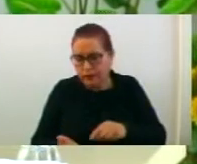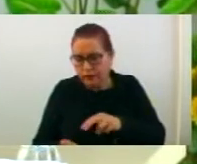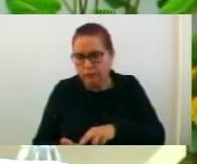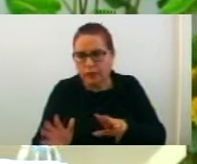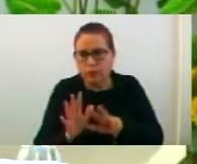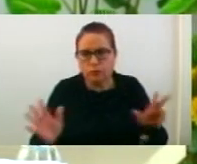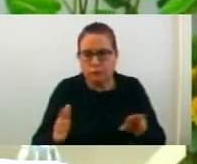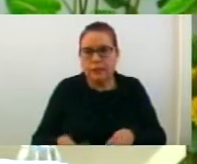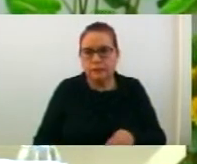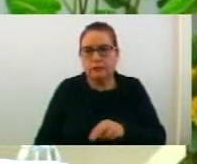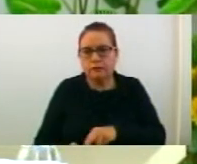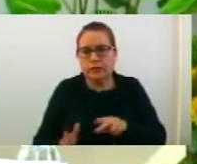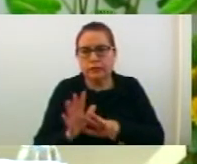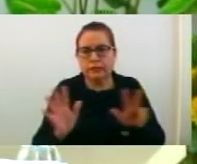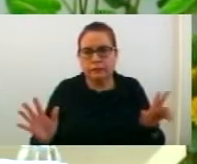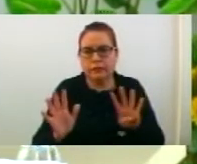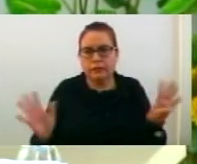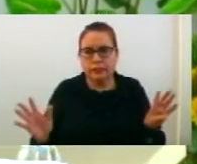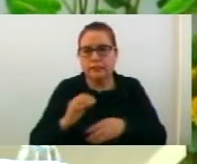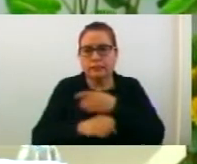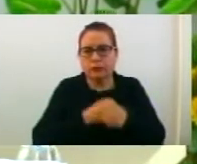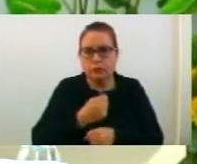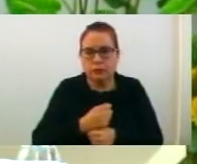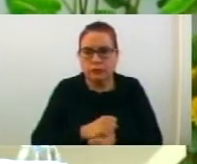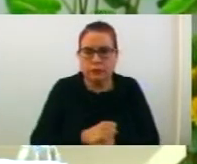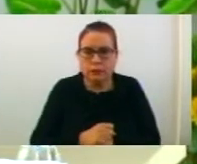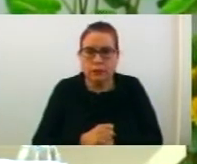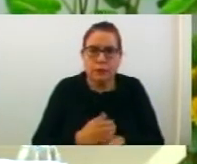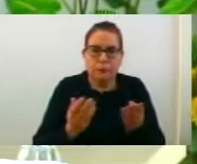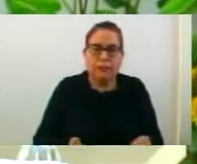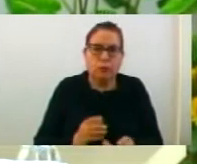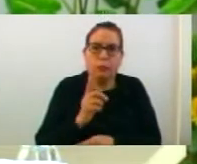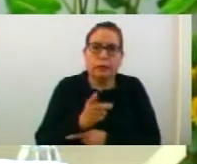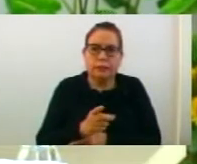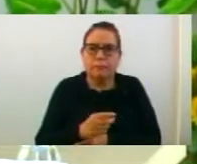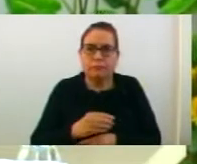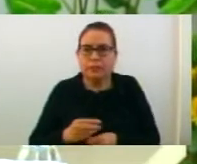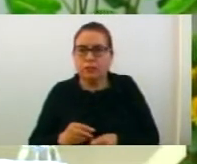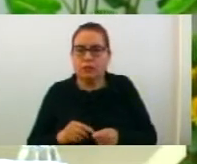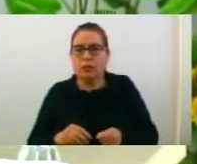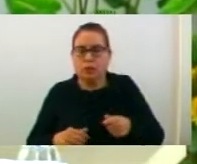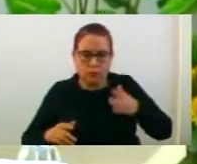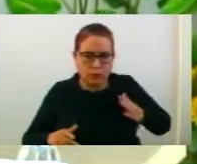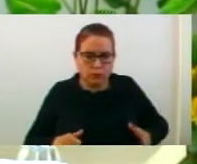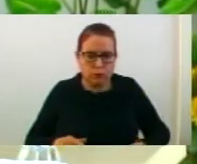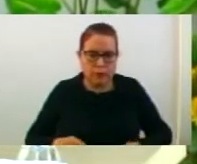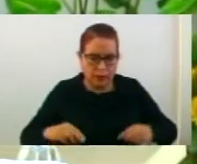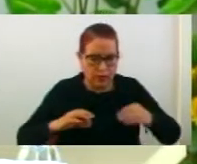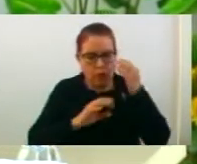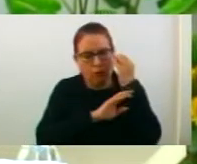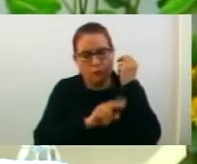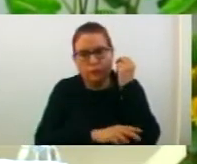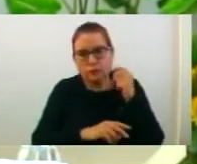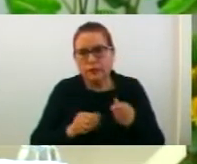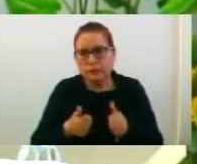-2019 година. Предлог планът беше на дневният на седмица на Комсият за култура Образование и